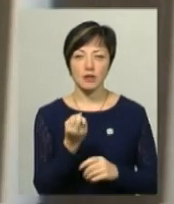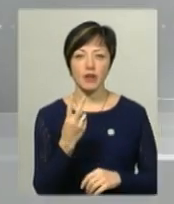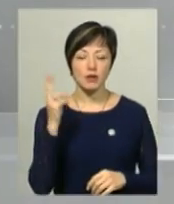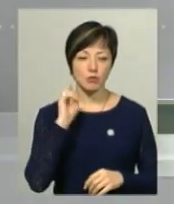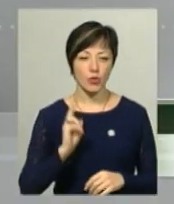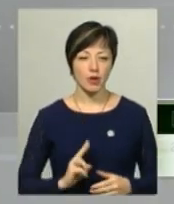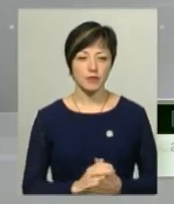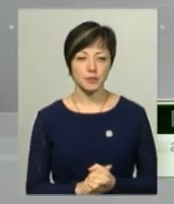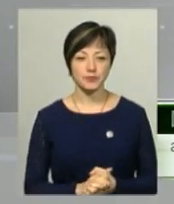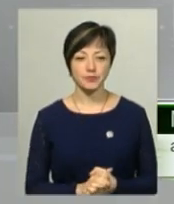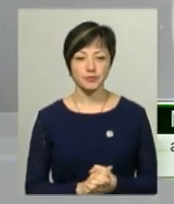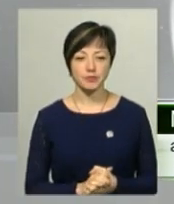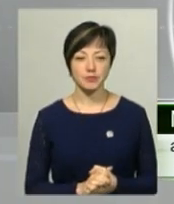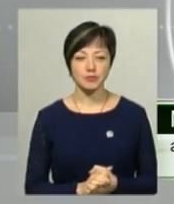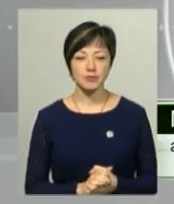моряків.